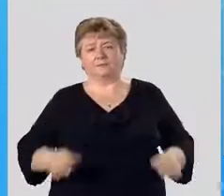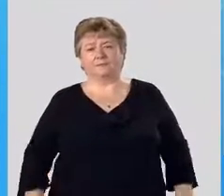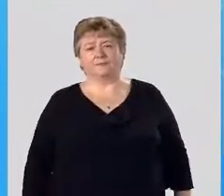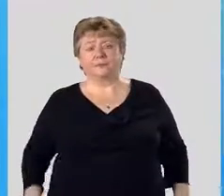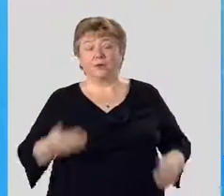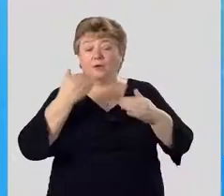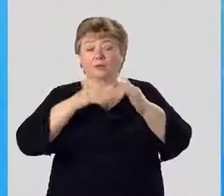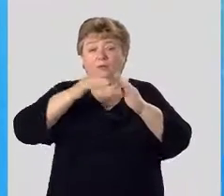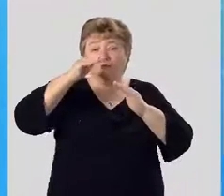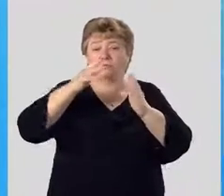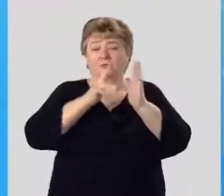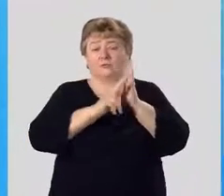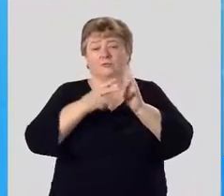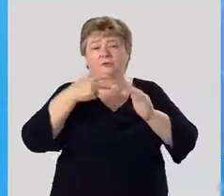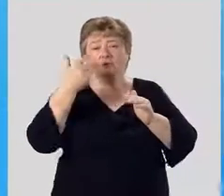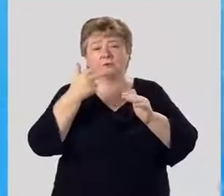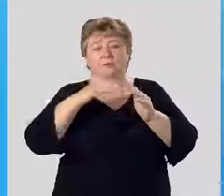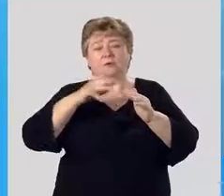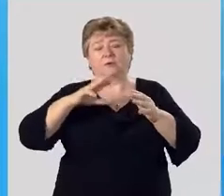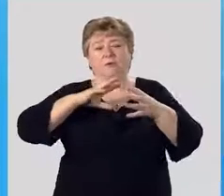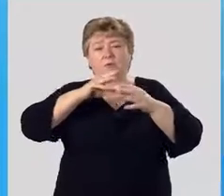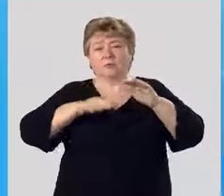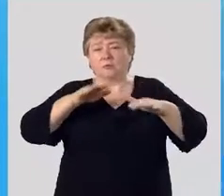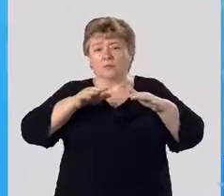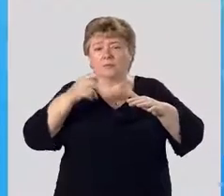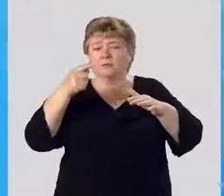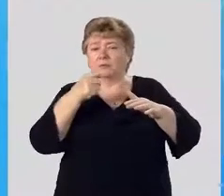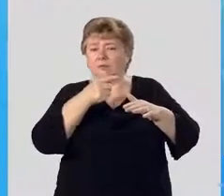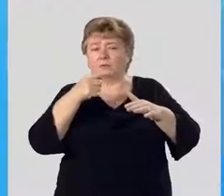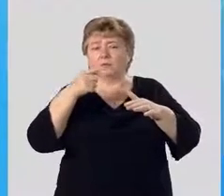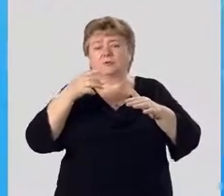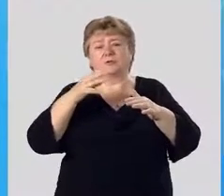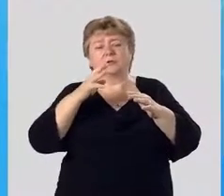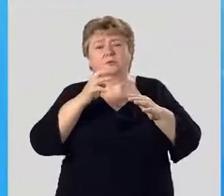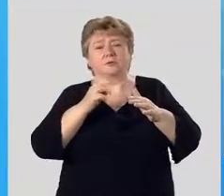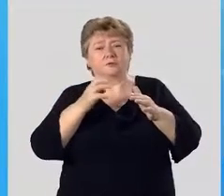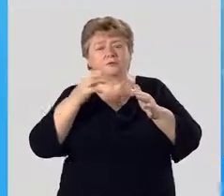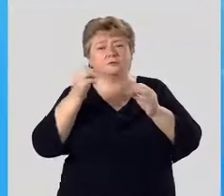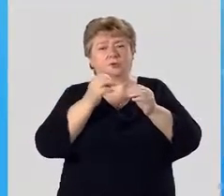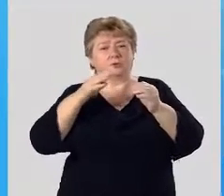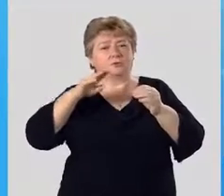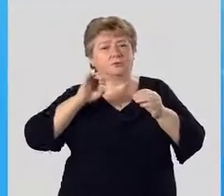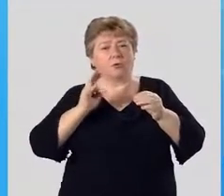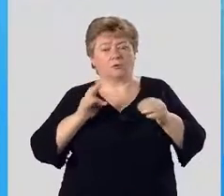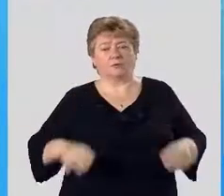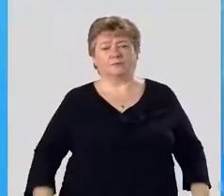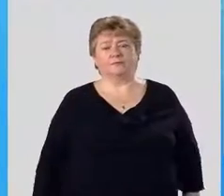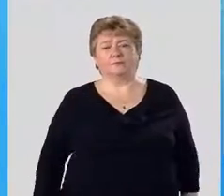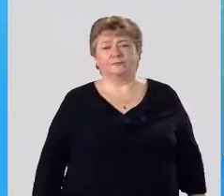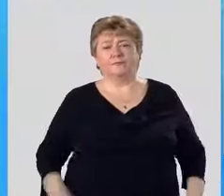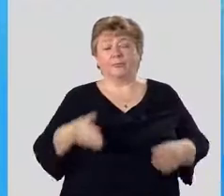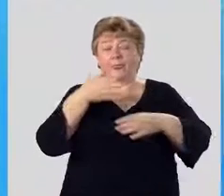Его высота 83 метра, а общая масса 1910 тонн.